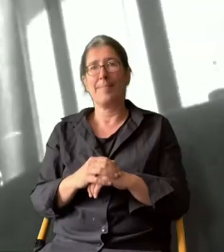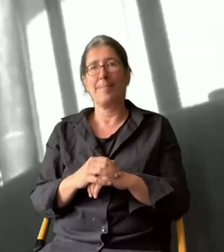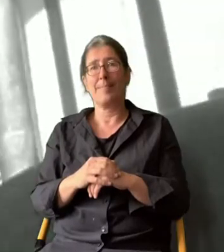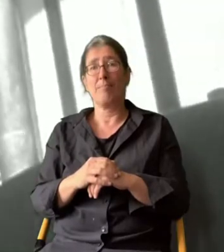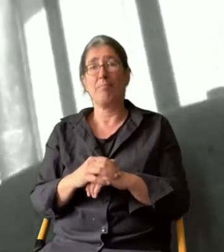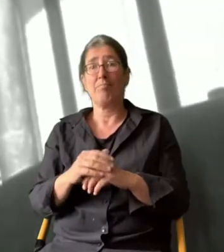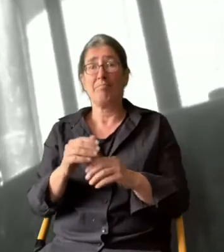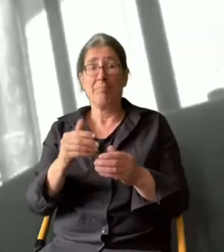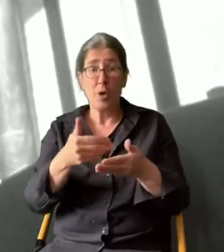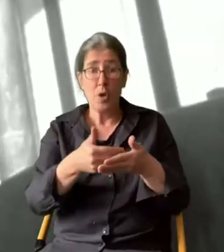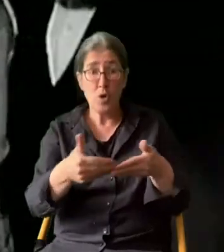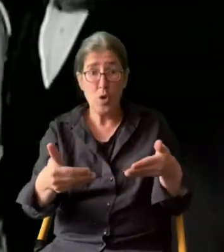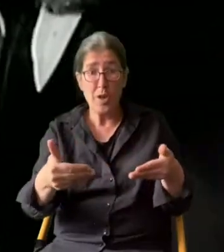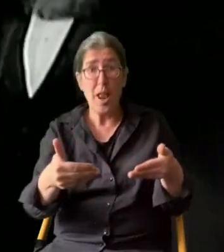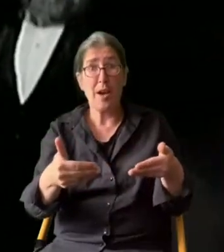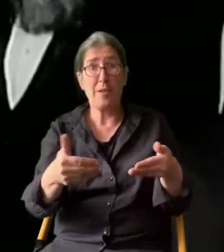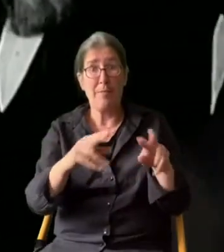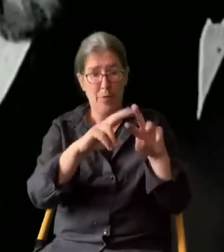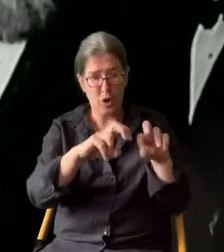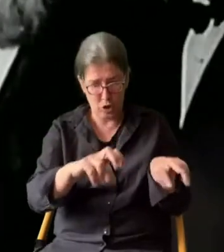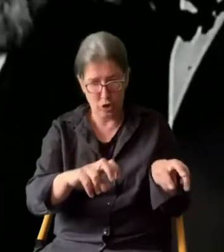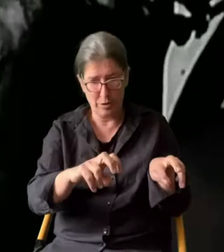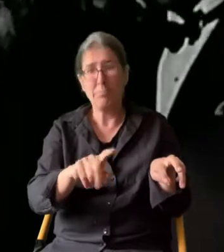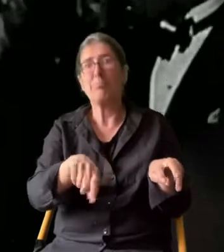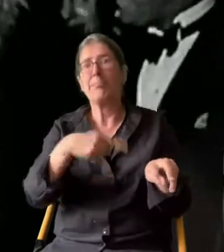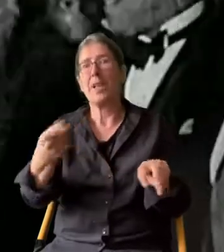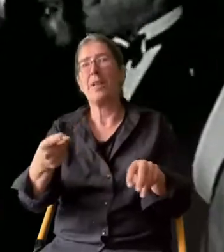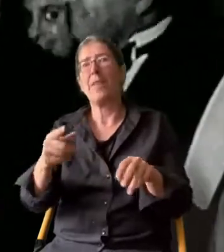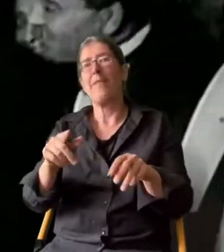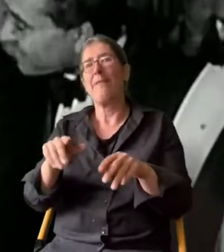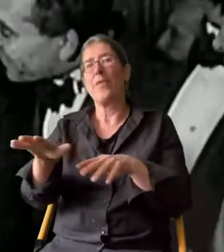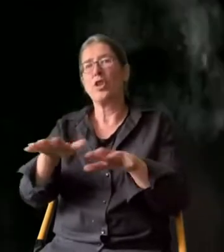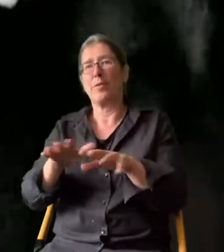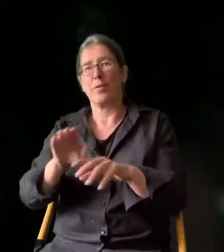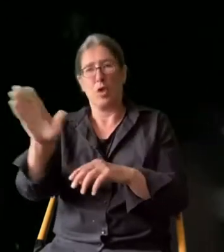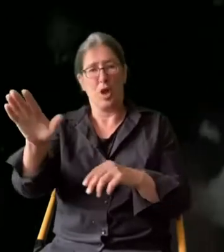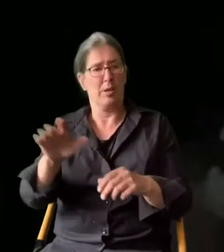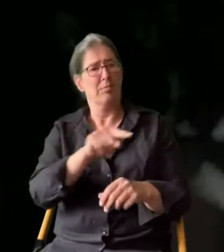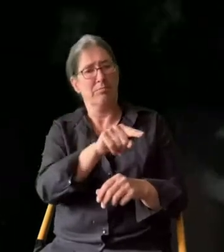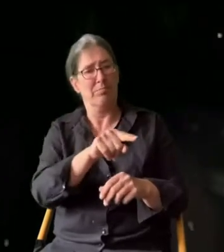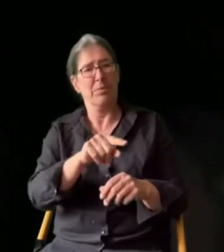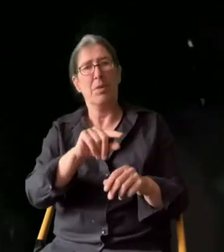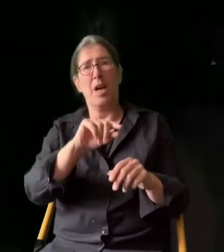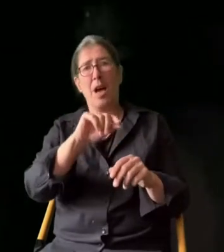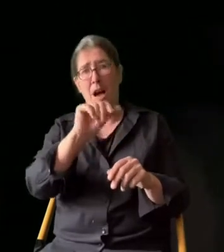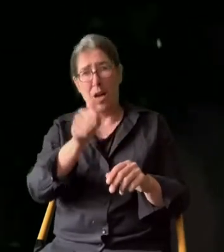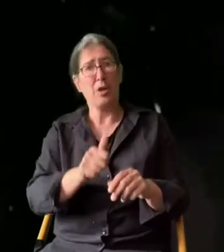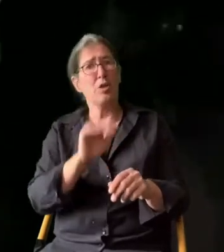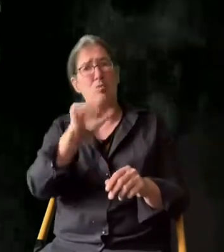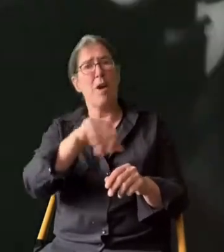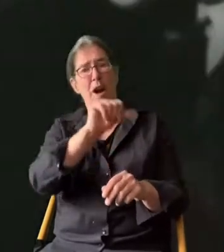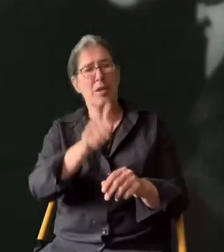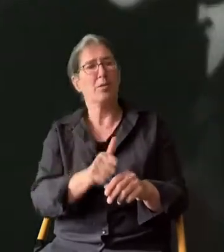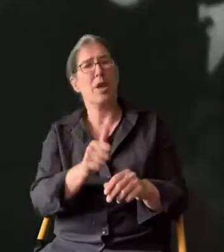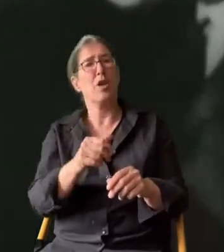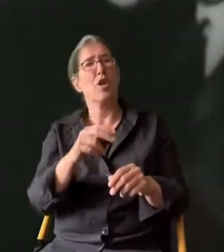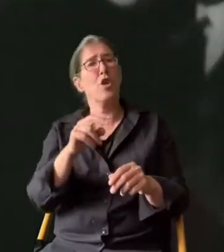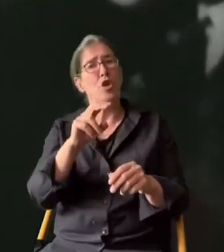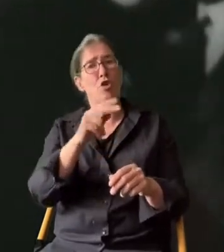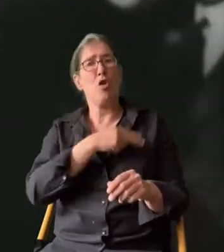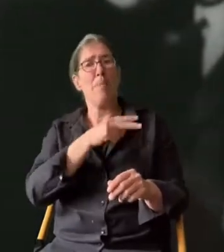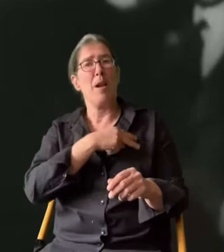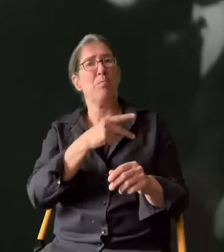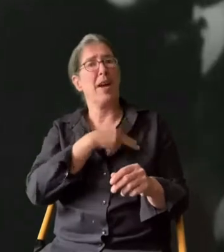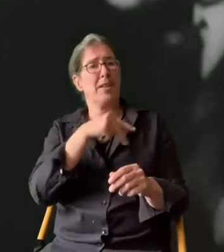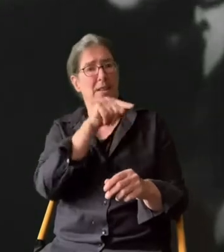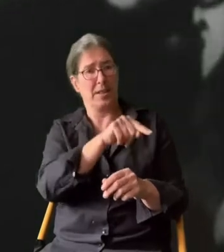Ohne Grundlagenforschung kein Wirtschaftswunder. Mehr als ein Dutzend Nobelpreise für Naturwissenschaften gehen an Deutsche.